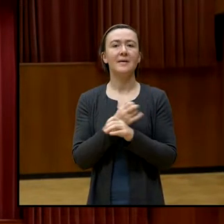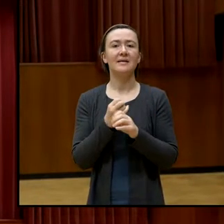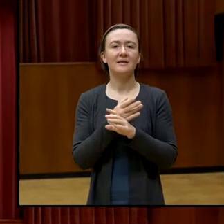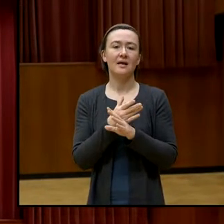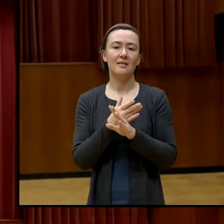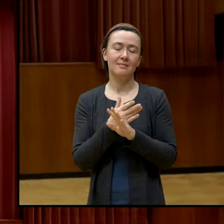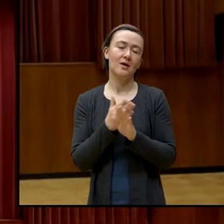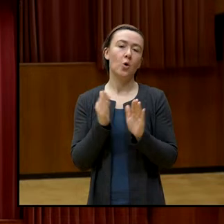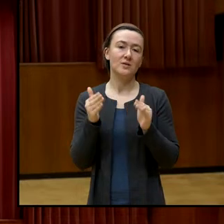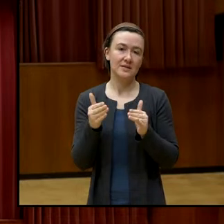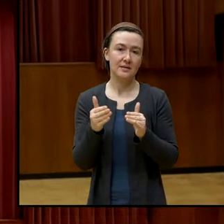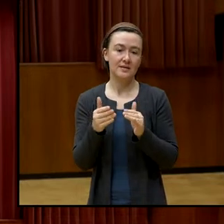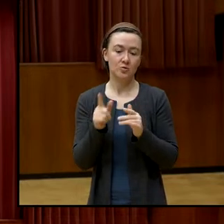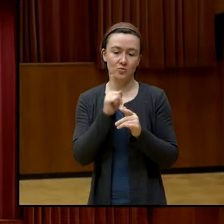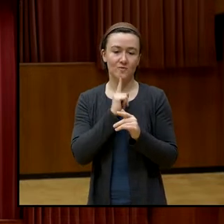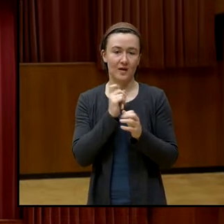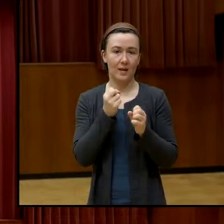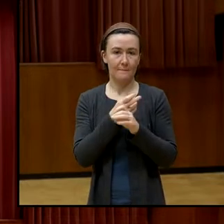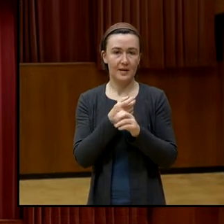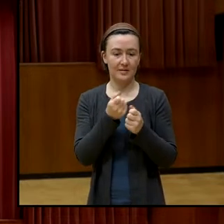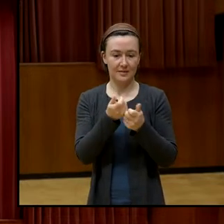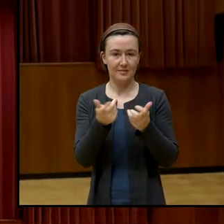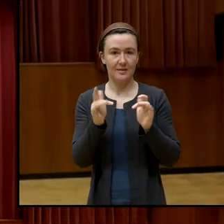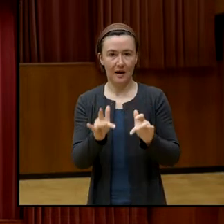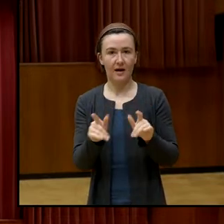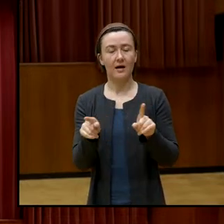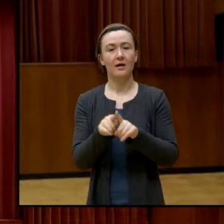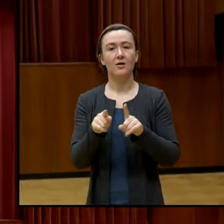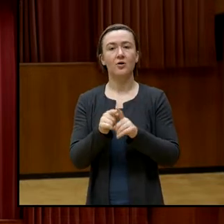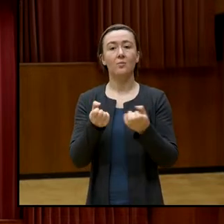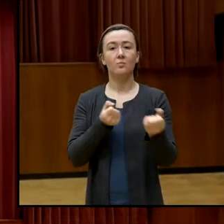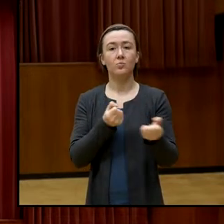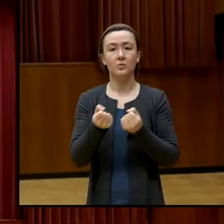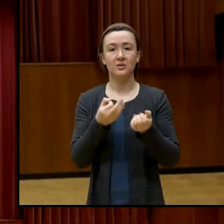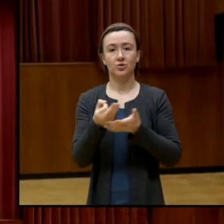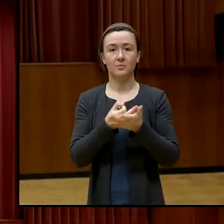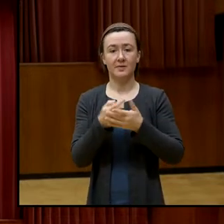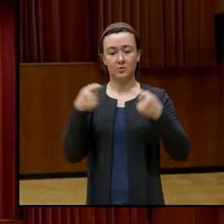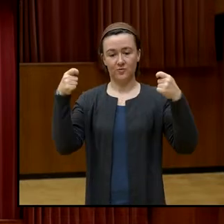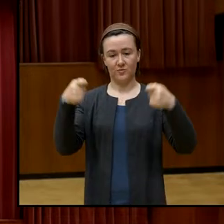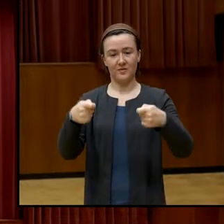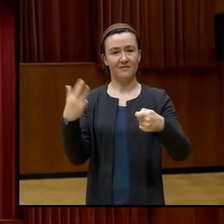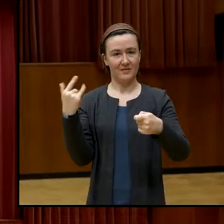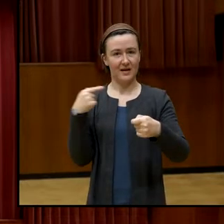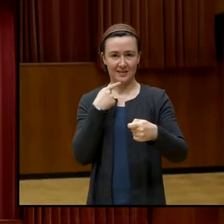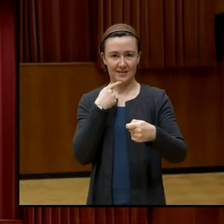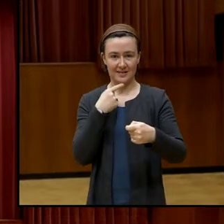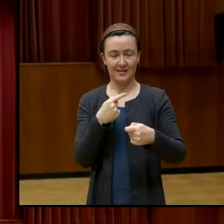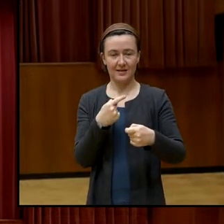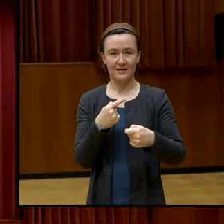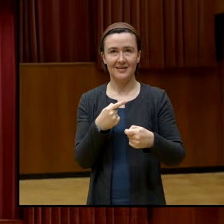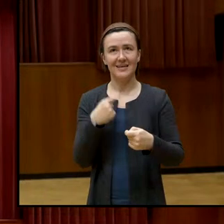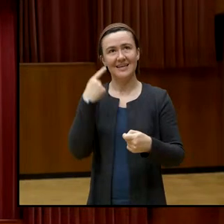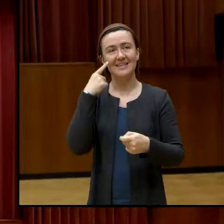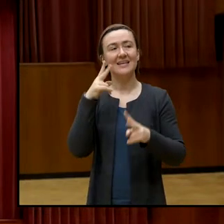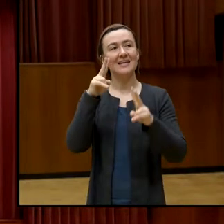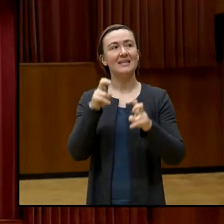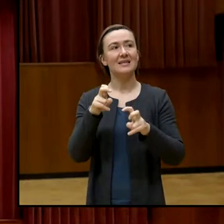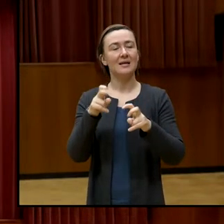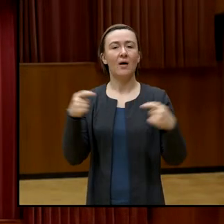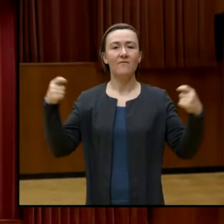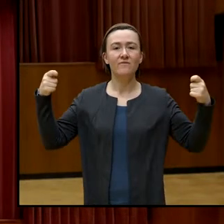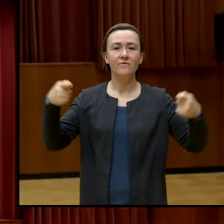Medienkonzentration und auch die Finanzierung von politischer Bildung ist angesprochen worden. Also ich glaube, dass diese ganze Frage der Finanzierung von